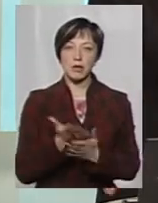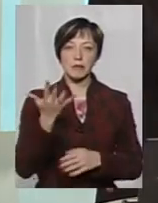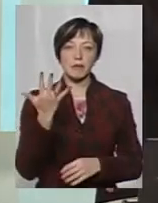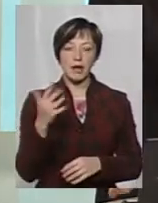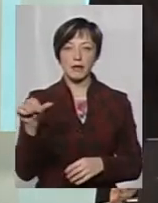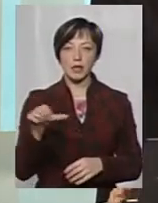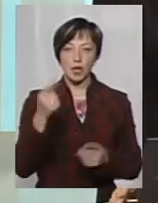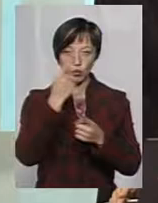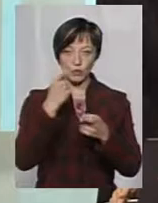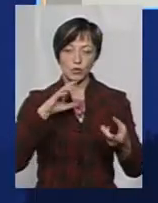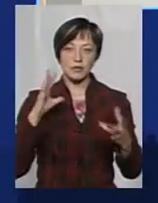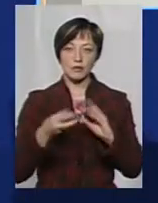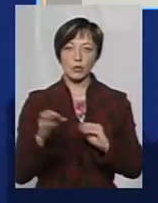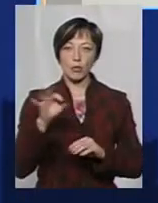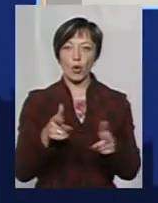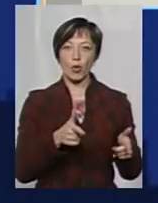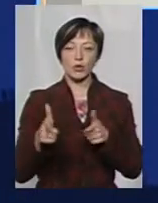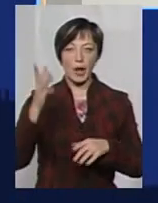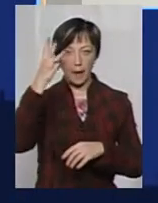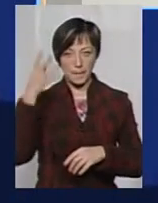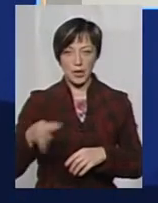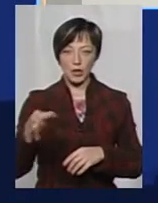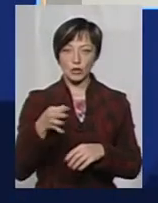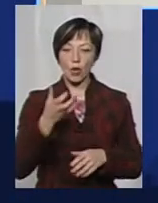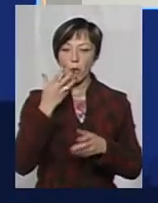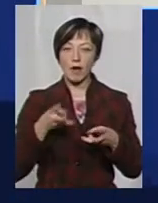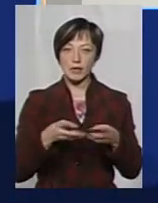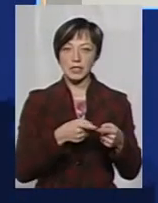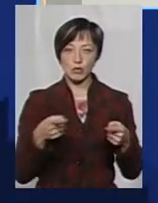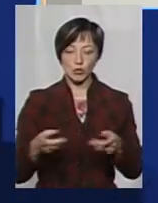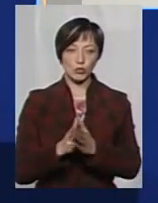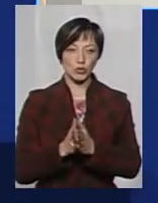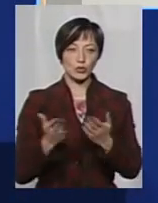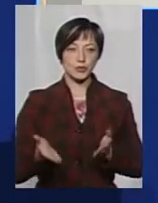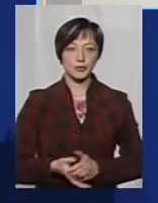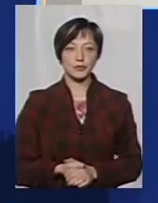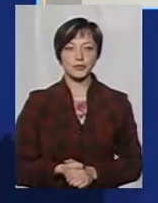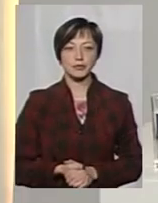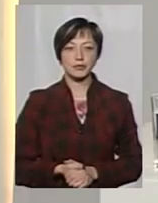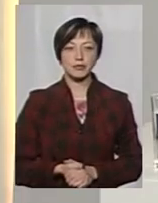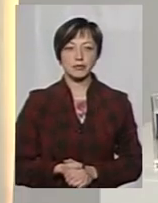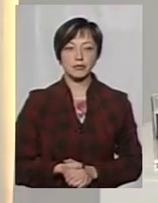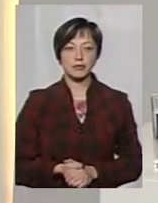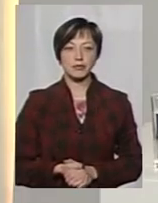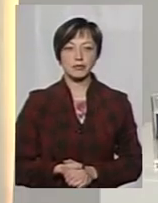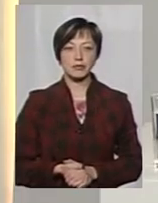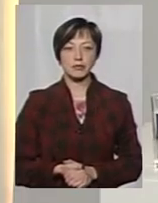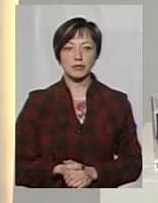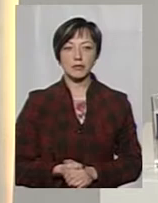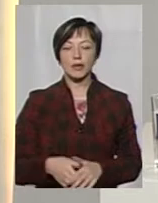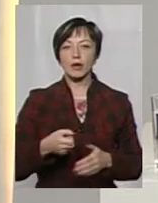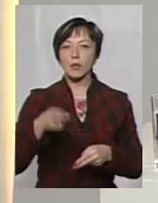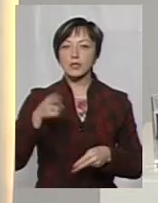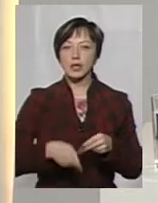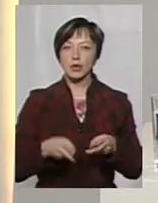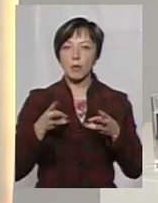хвилин на озвучення звіту про готовність Хмельниччини до опалювального сезону. Прошу. Дякую, пане Олена. По закінченню опального